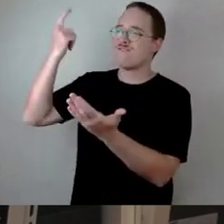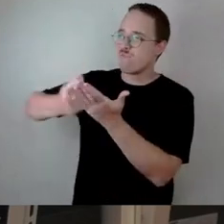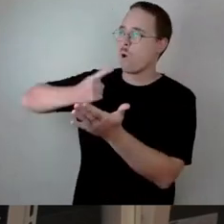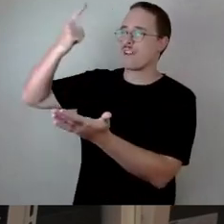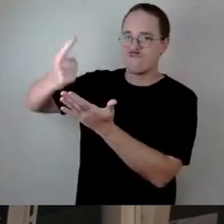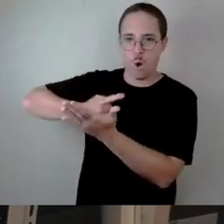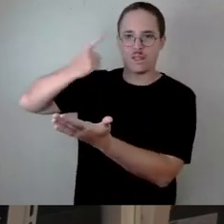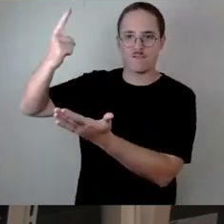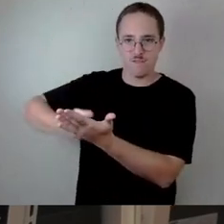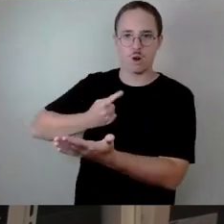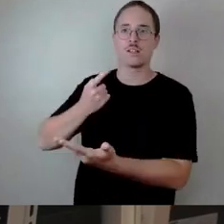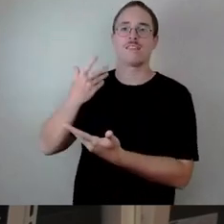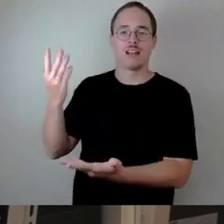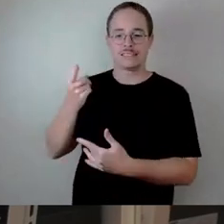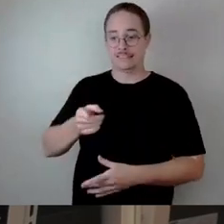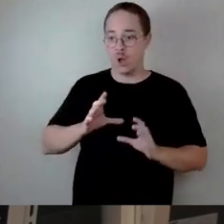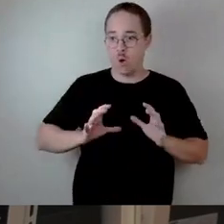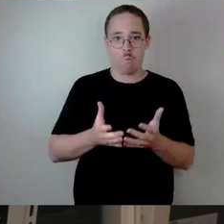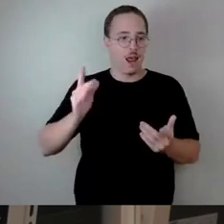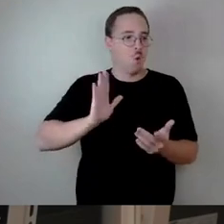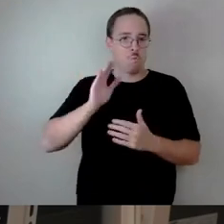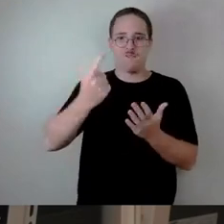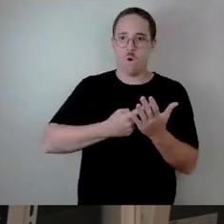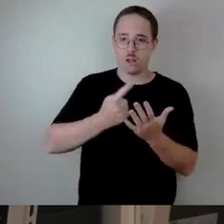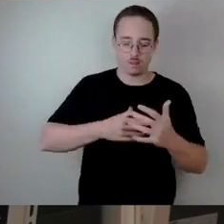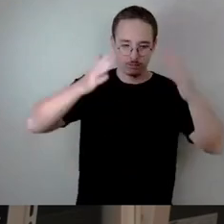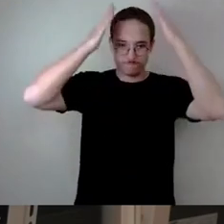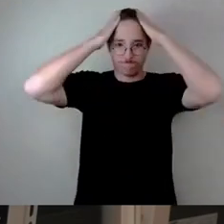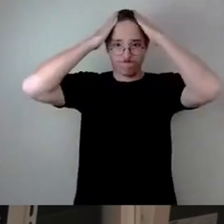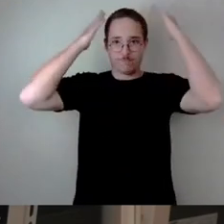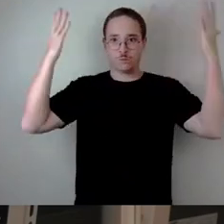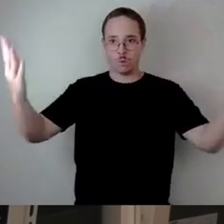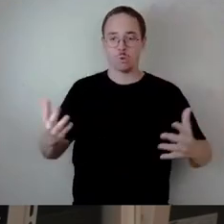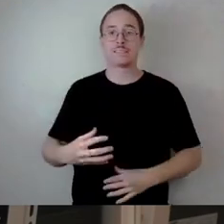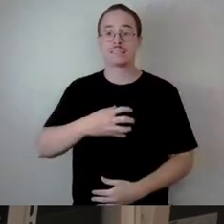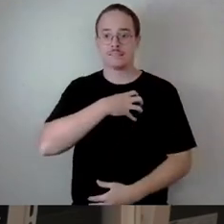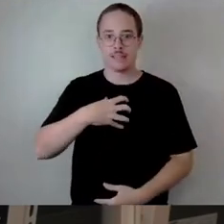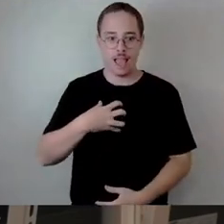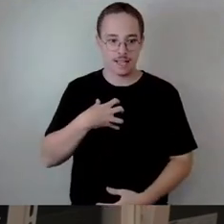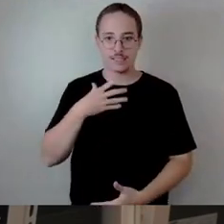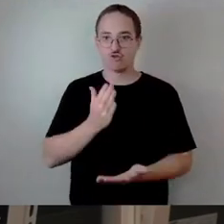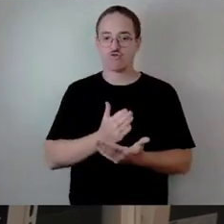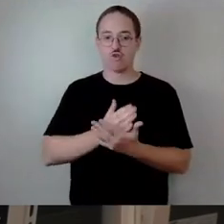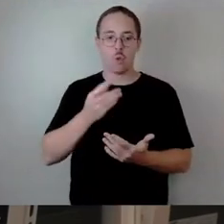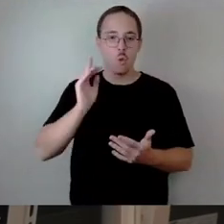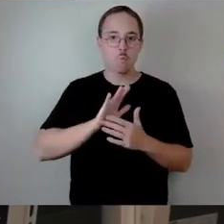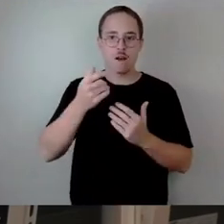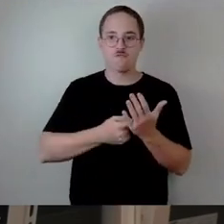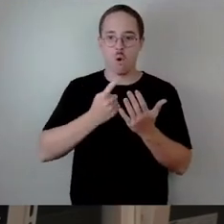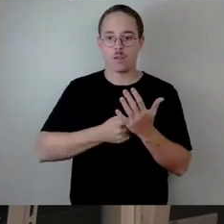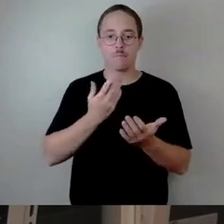die Kommunen sind überfordert. Und wenn schon Dresden überfordert ist, wie wird es dann den Kommunen um uns herum gehen, die schon seit vielen Jahren am